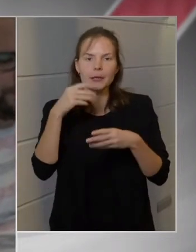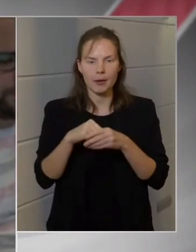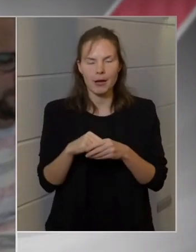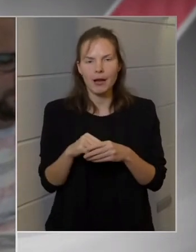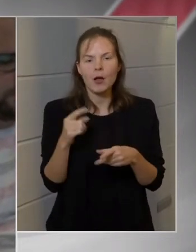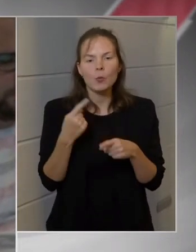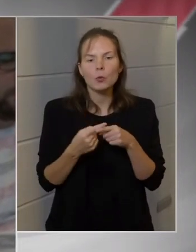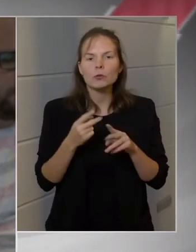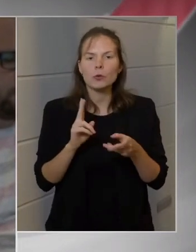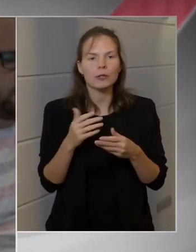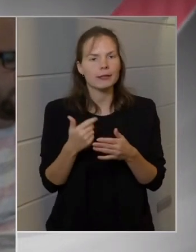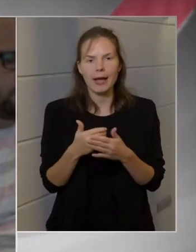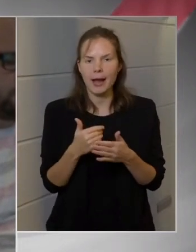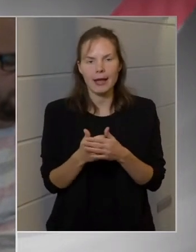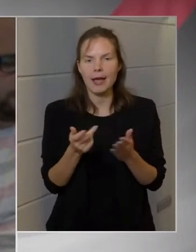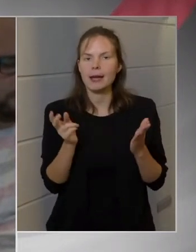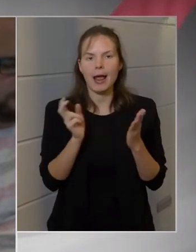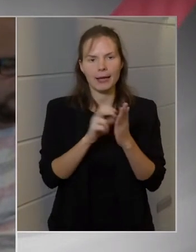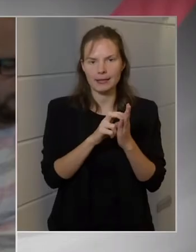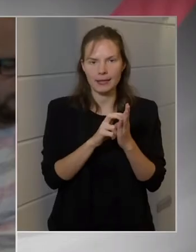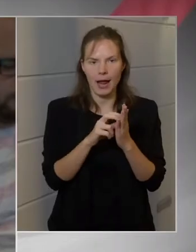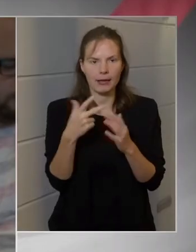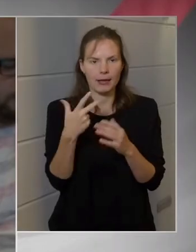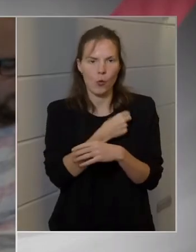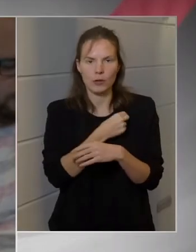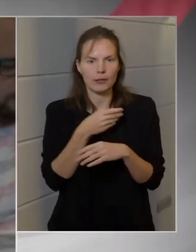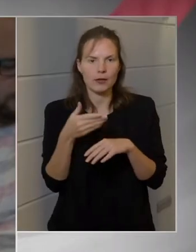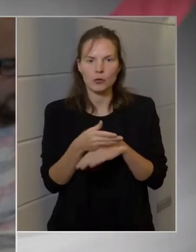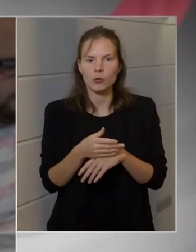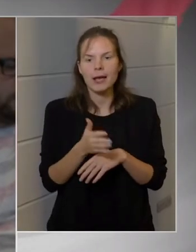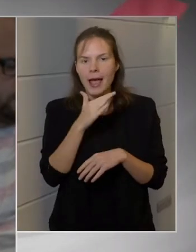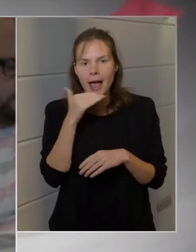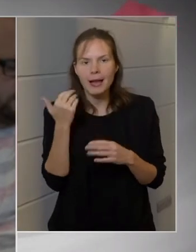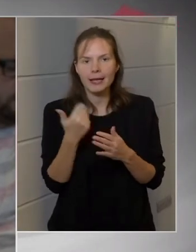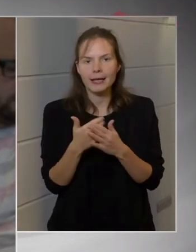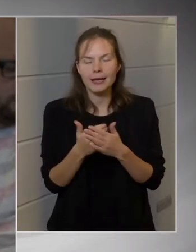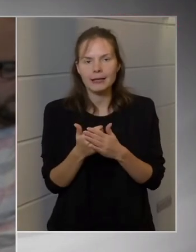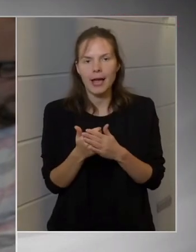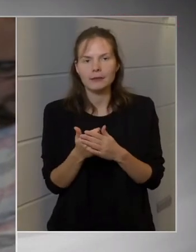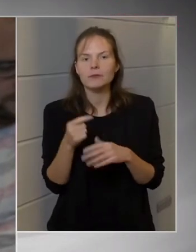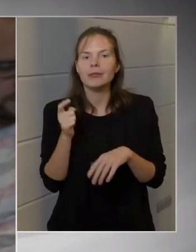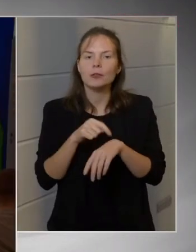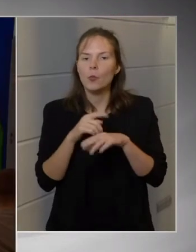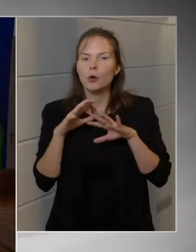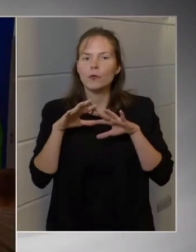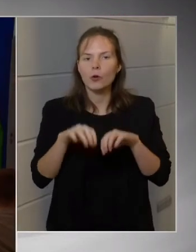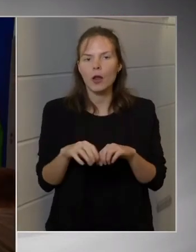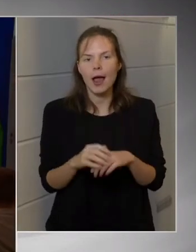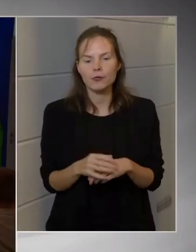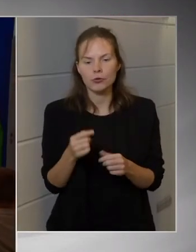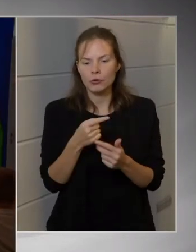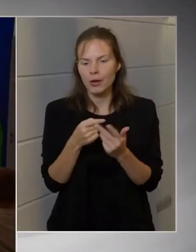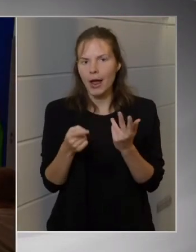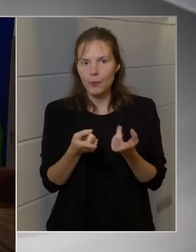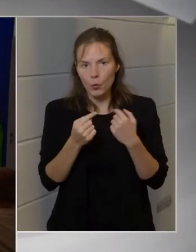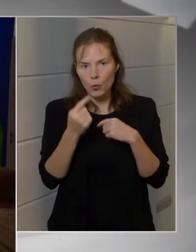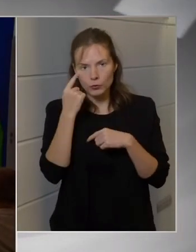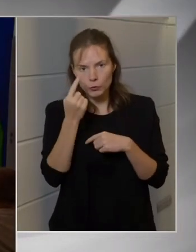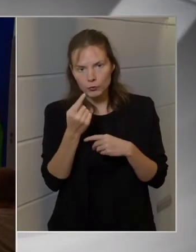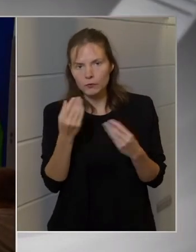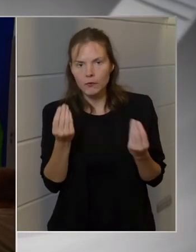regisztrációhoz kötni az oltást, legyen elég az időpontkérés. Ezek közül melyeknek tudnak eleget tenni?